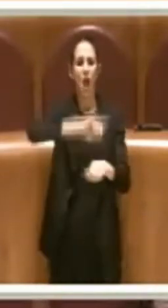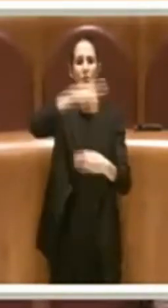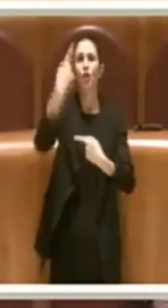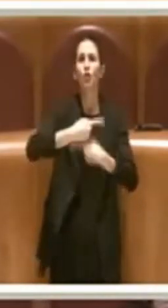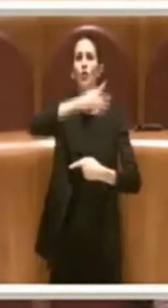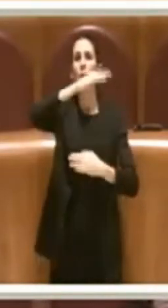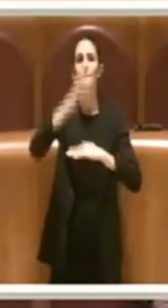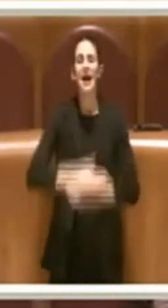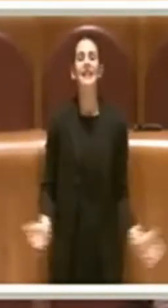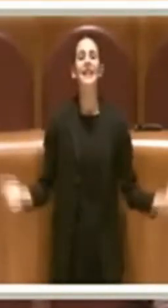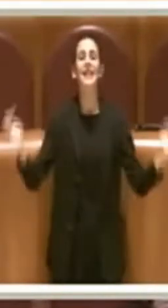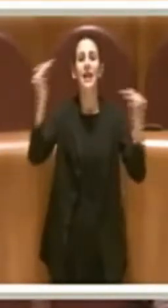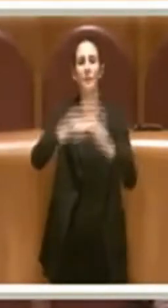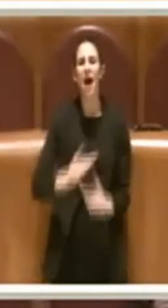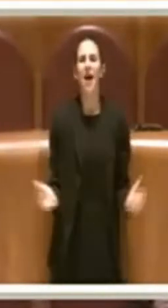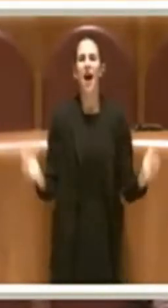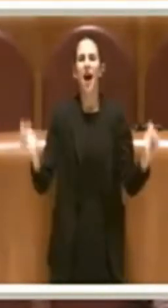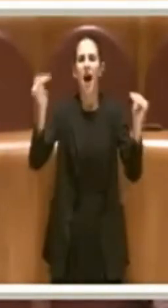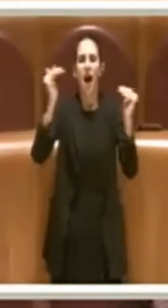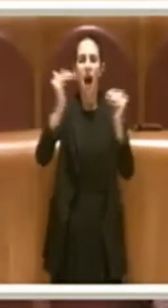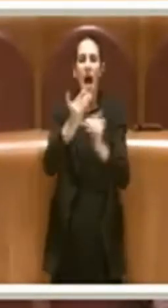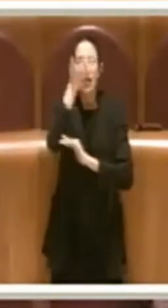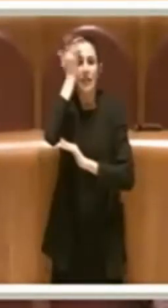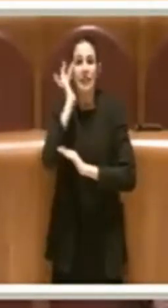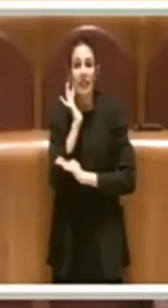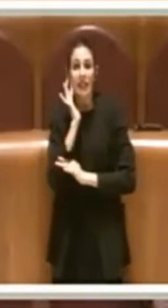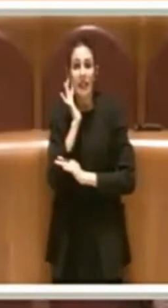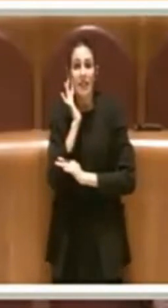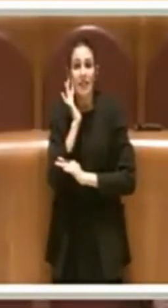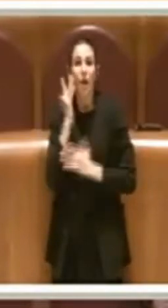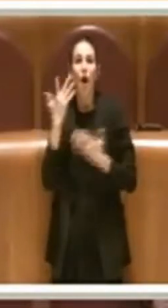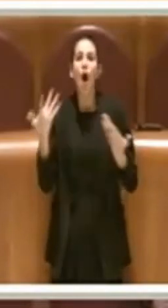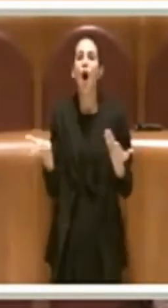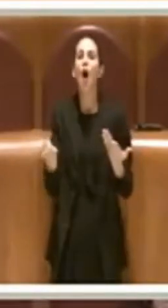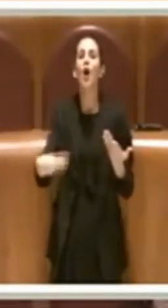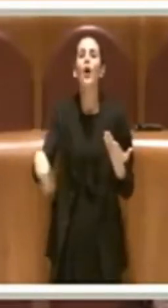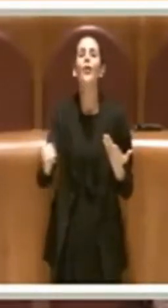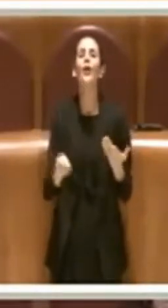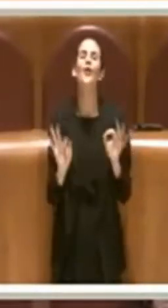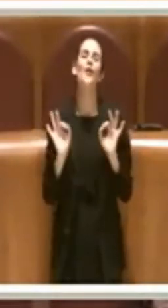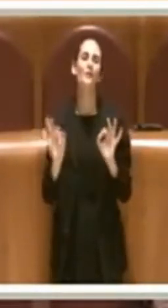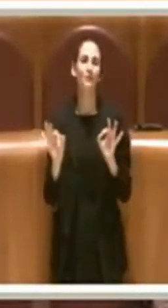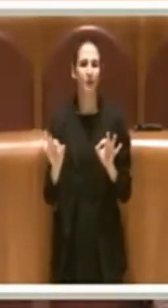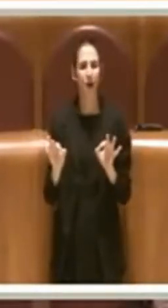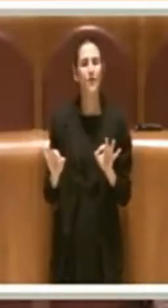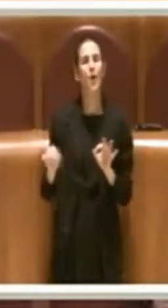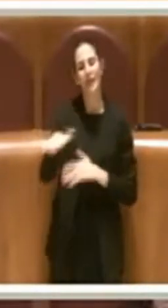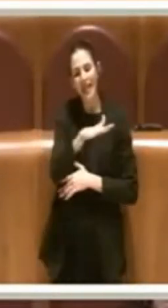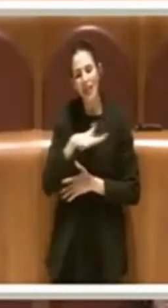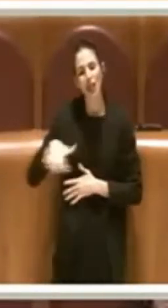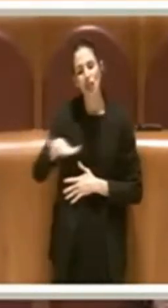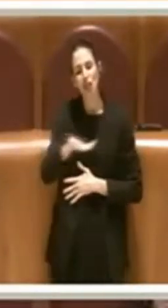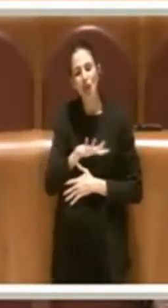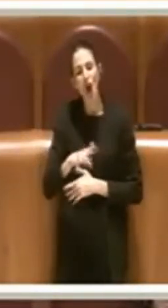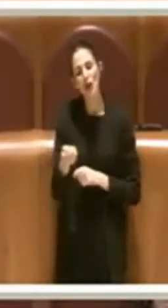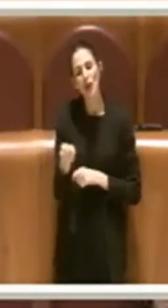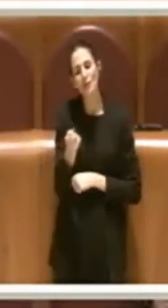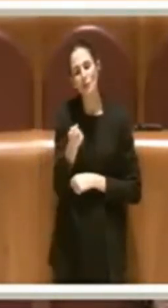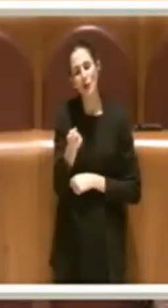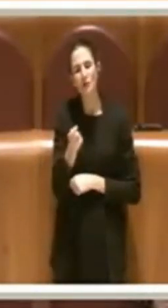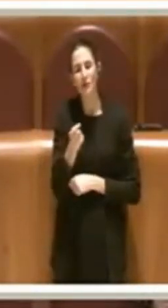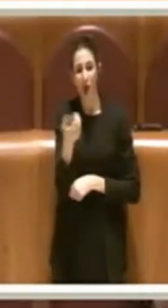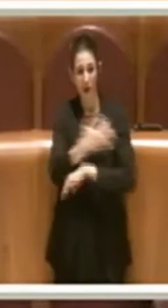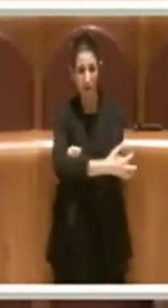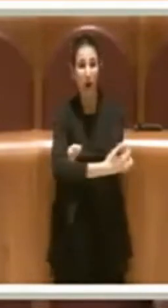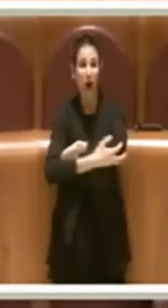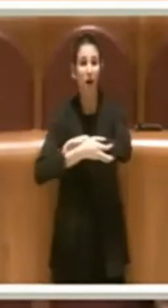introiti, i rischi vengono dislocati in territori dove gli impatti economici e sociali sono più devastanti, e quindi diventano via